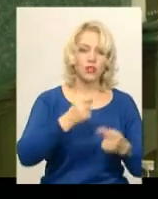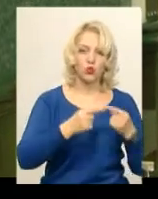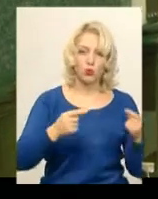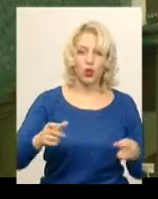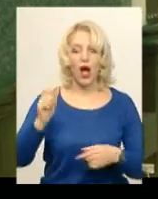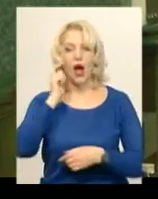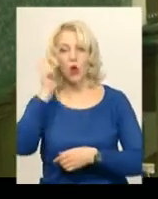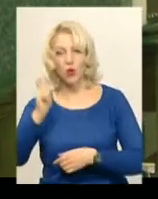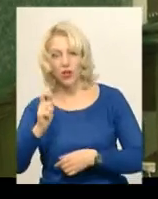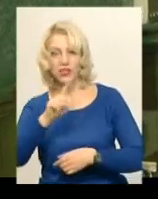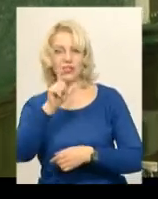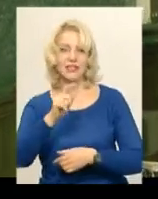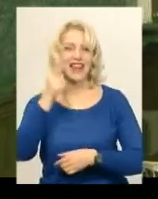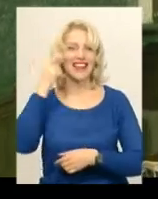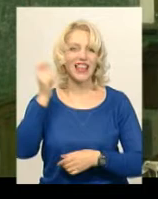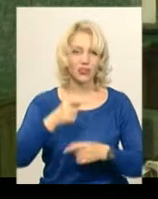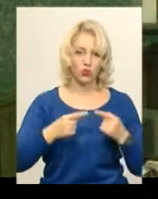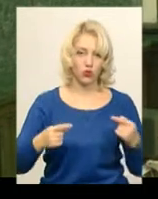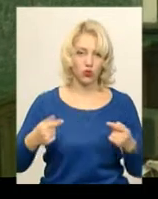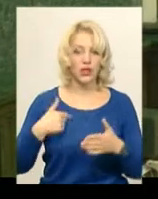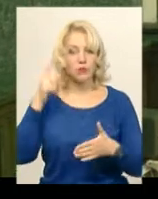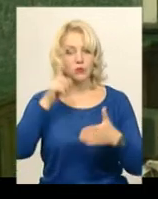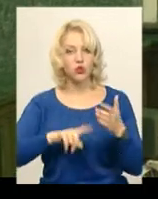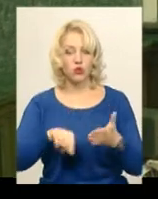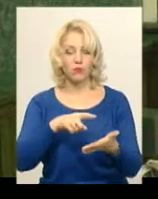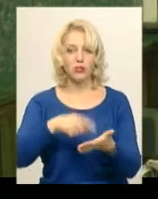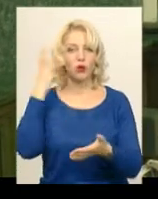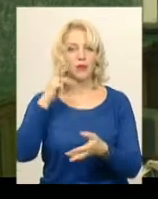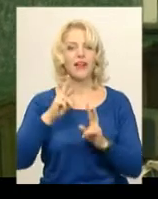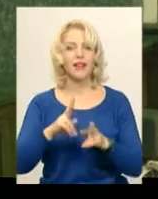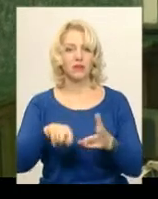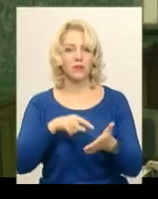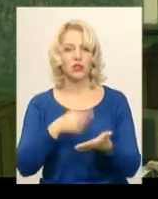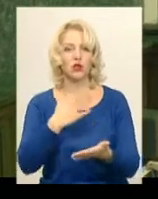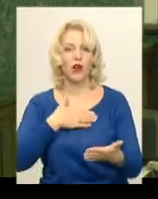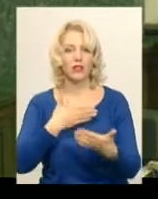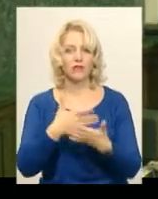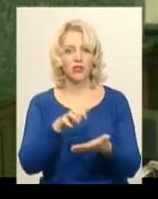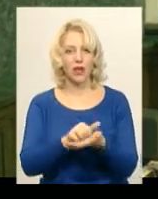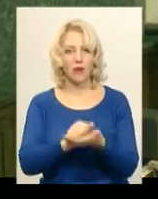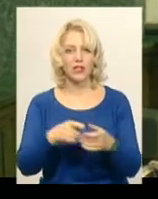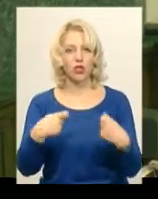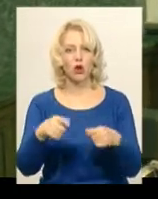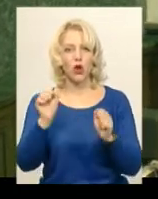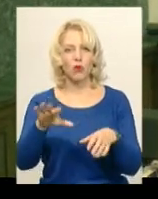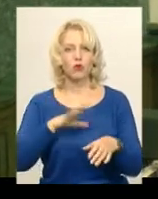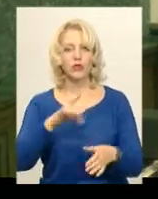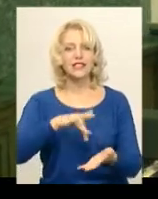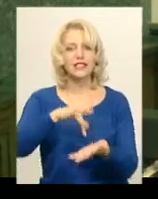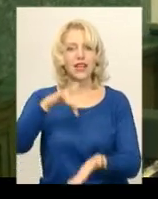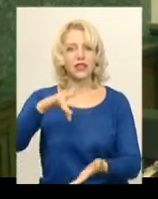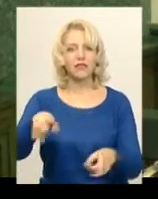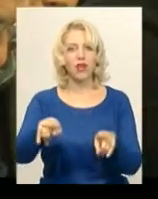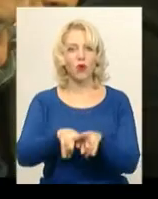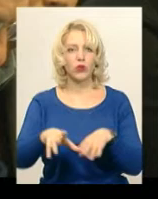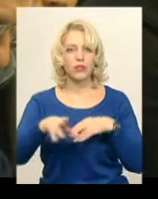продукцією. І тому ми сподіваємося, що, наприклад, місто Хмельницький, як місто, яке активно займається торгівлею, зможе бути одним із центрів такої